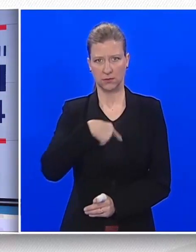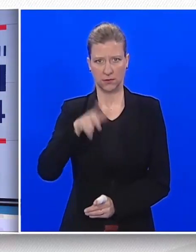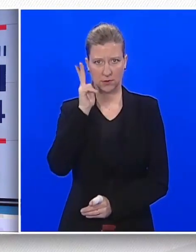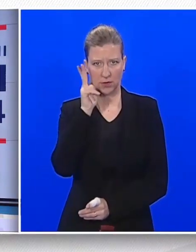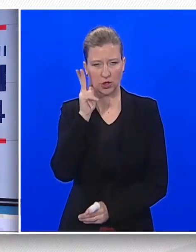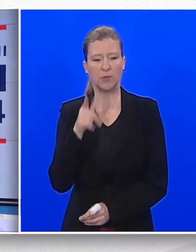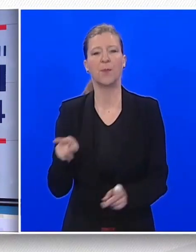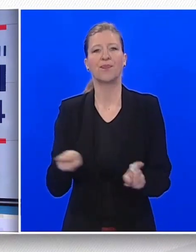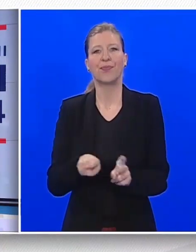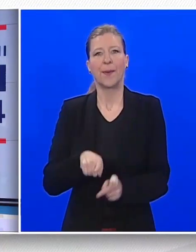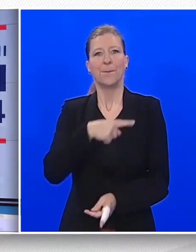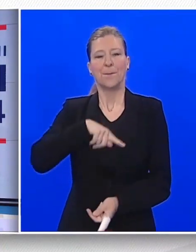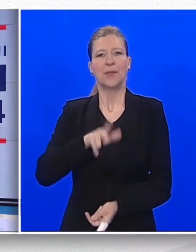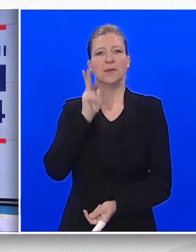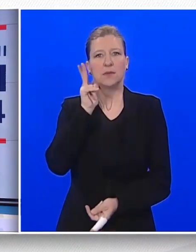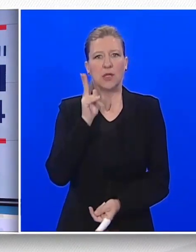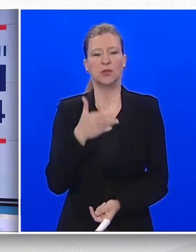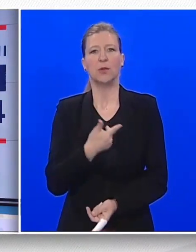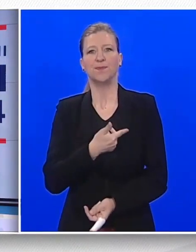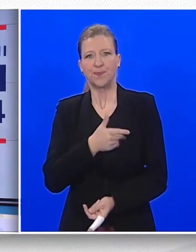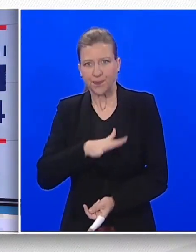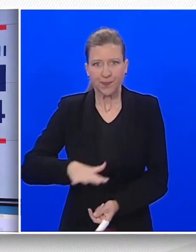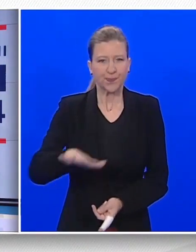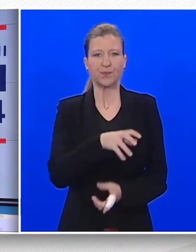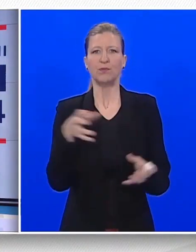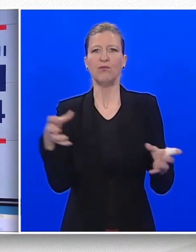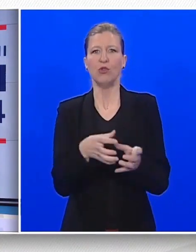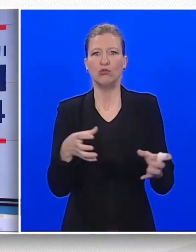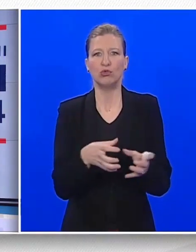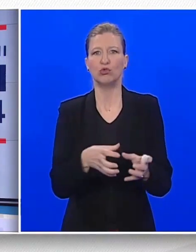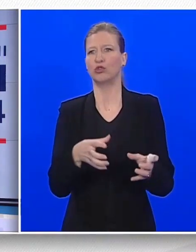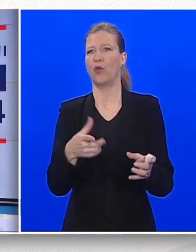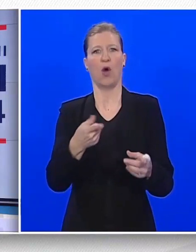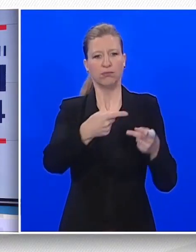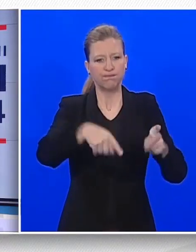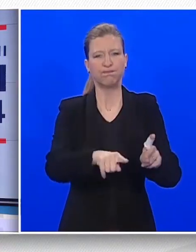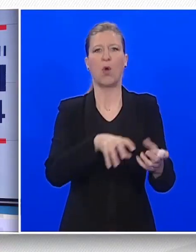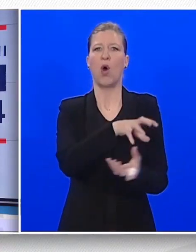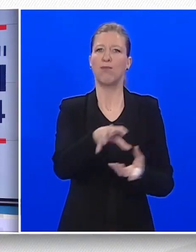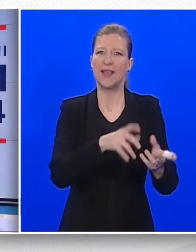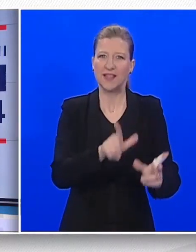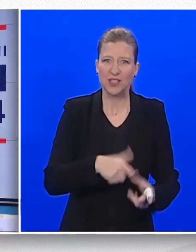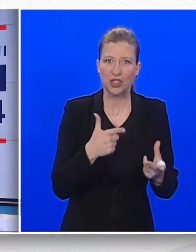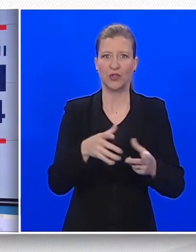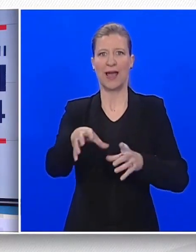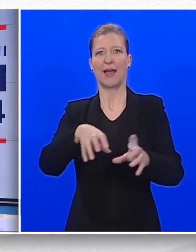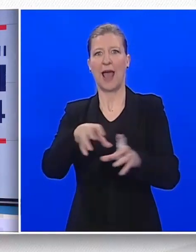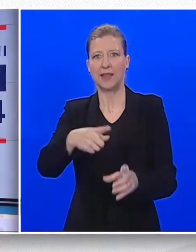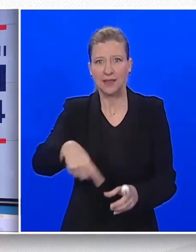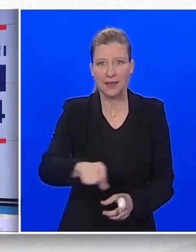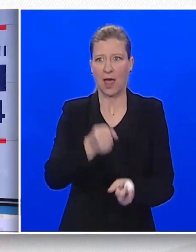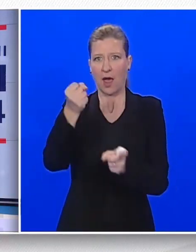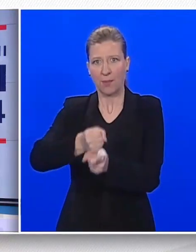želimo u sve svere, prije svega u svere rada, obiteljskog života, otvoriti prostore za